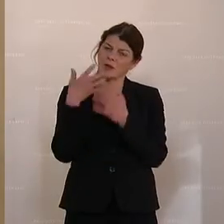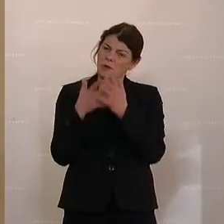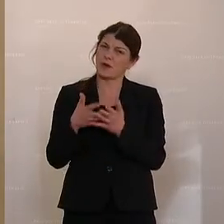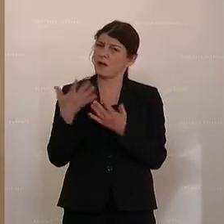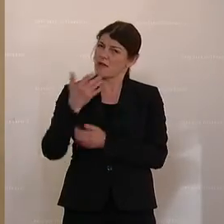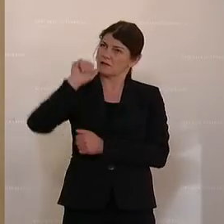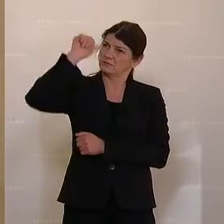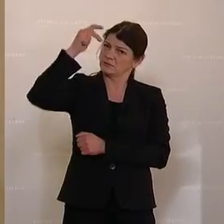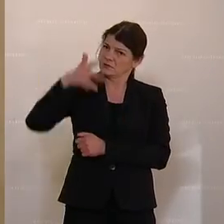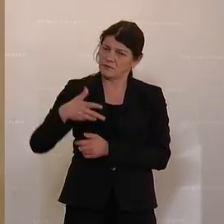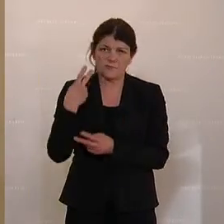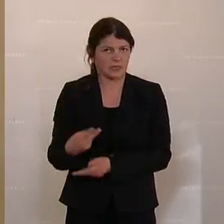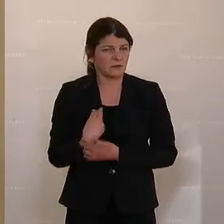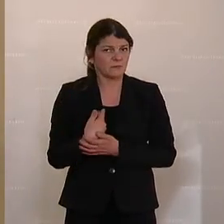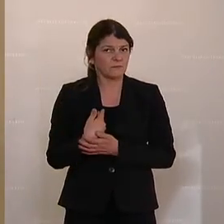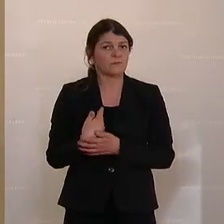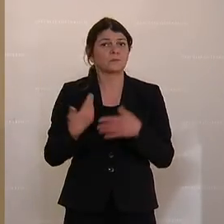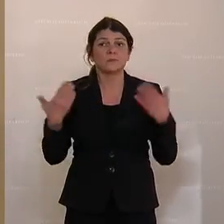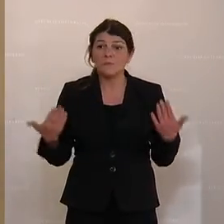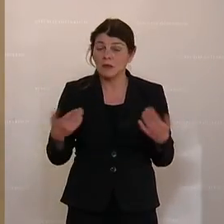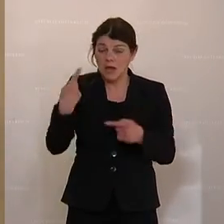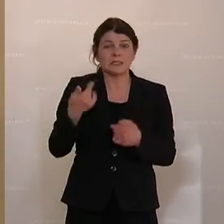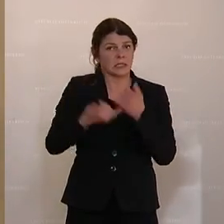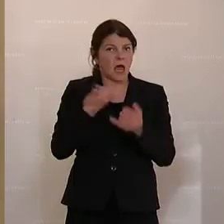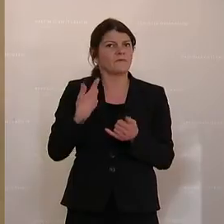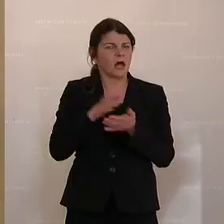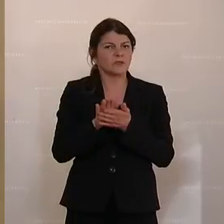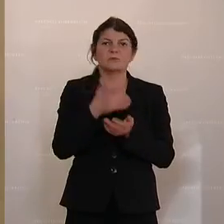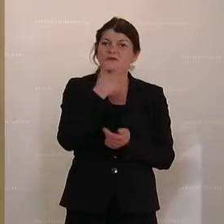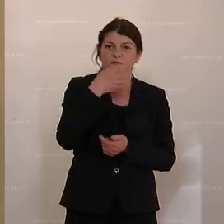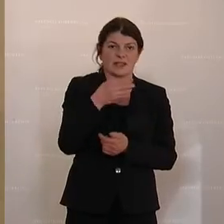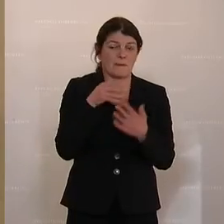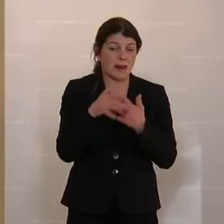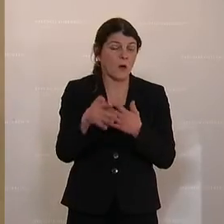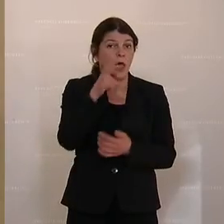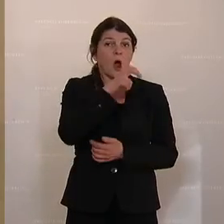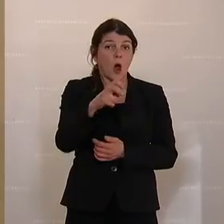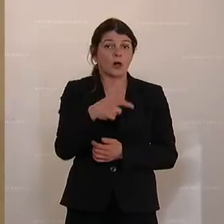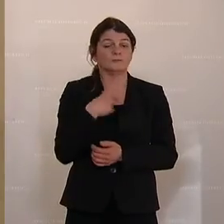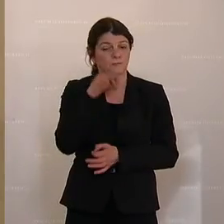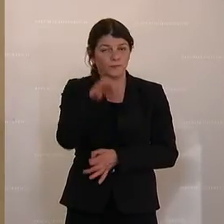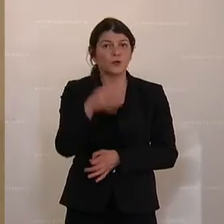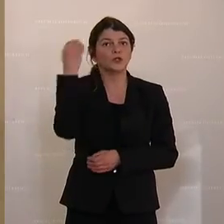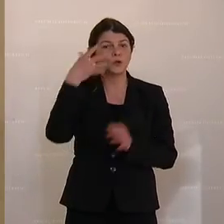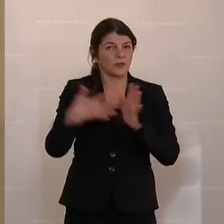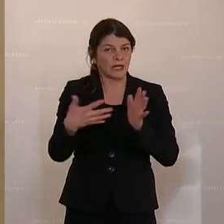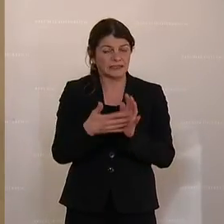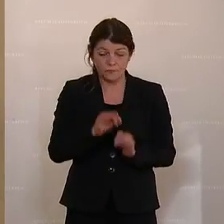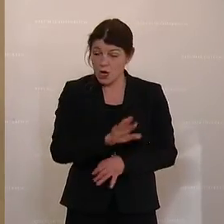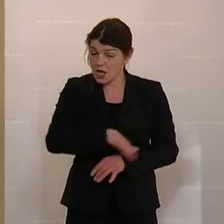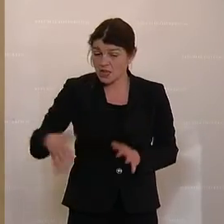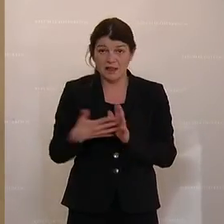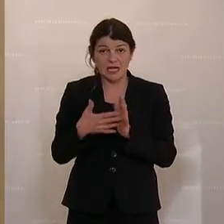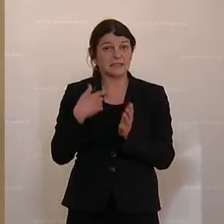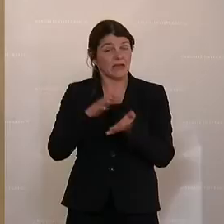setzen. Wir geben im nächsten Jahr wieder 240 Millionen Euro für Schultests, für Kindertests aus.